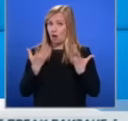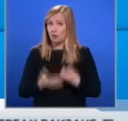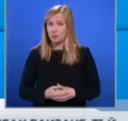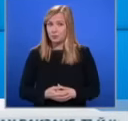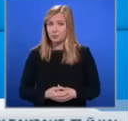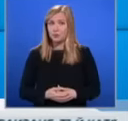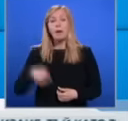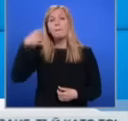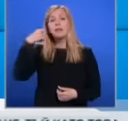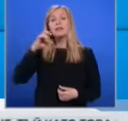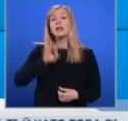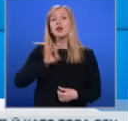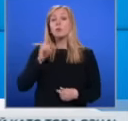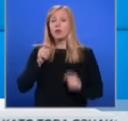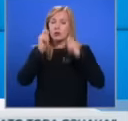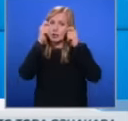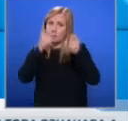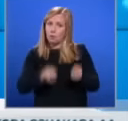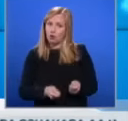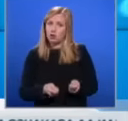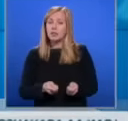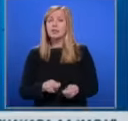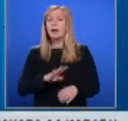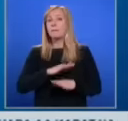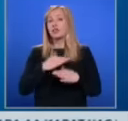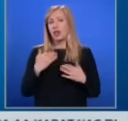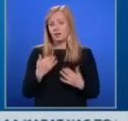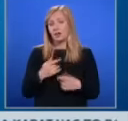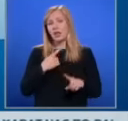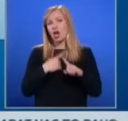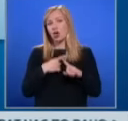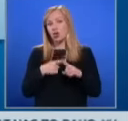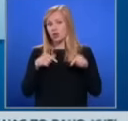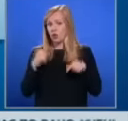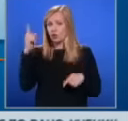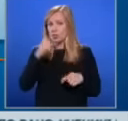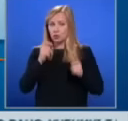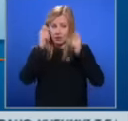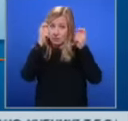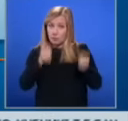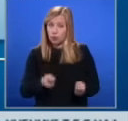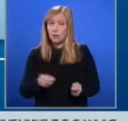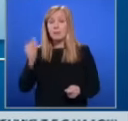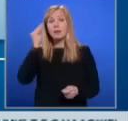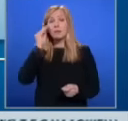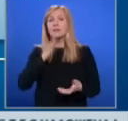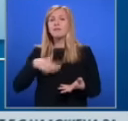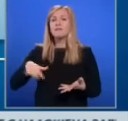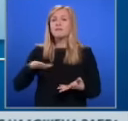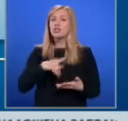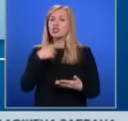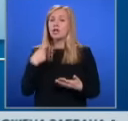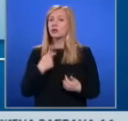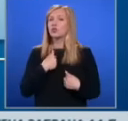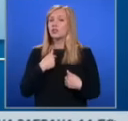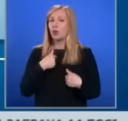Президентът Румен Радев отдаде почет към жертвите на Холокоста. В този ден отдаваме почет пред памета на всички жертви, загубили живота си